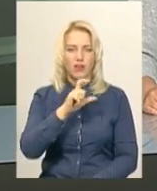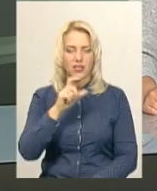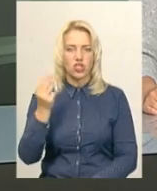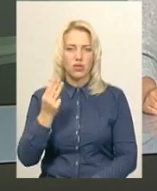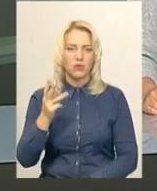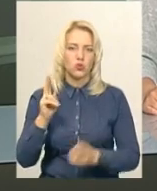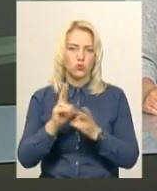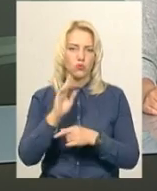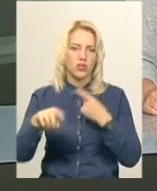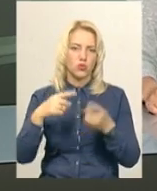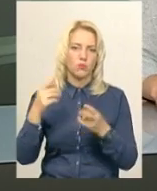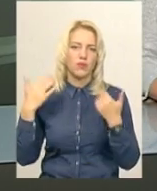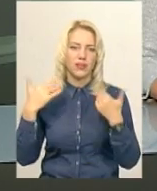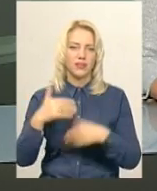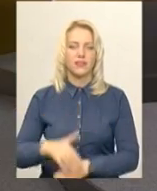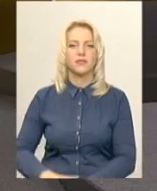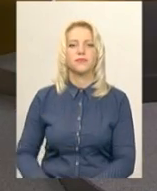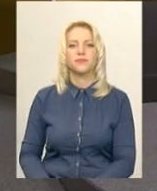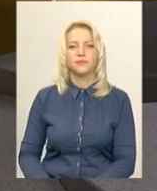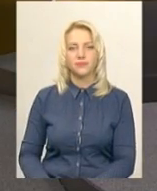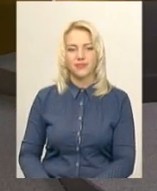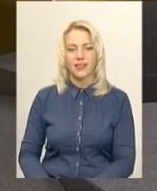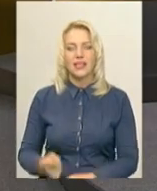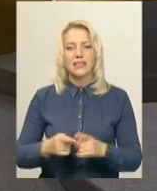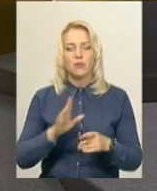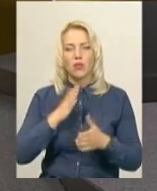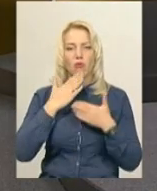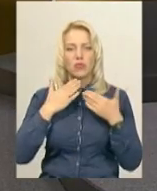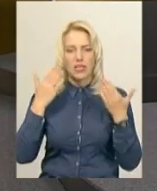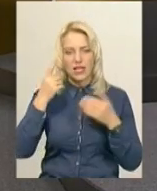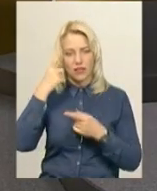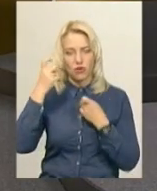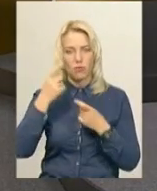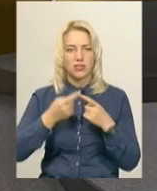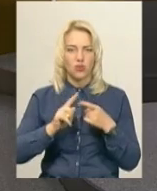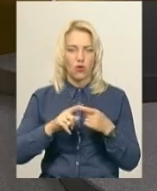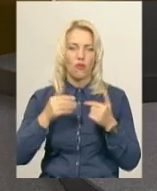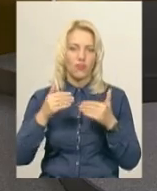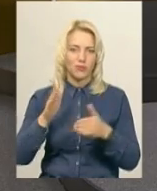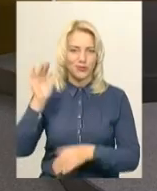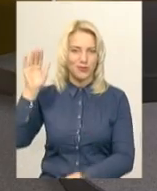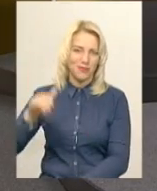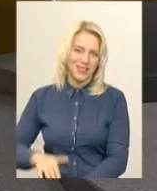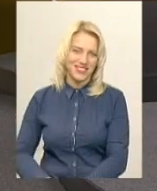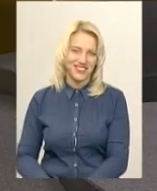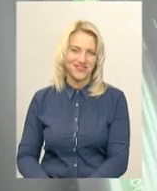провести в наступні вихідні. Це була остання інформація цього випуску. Побачимось!